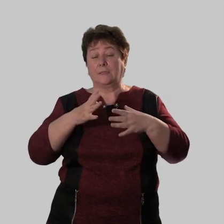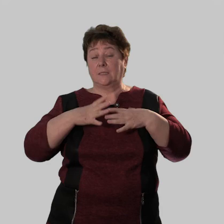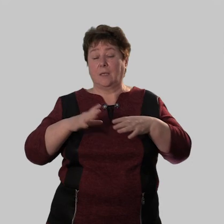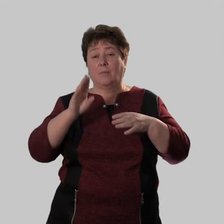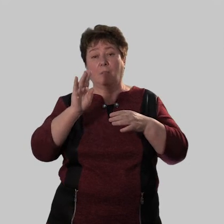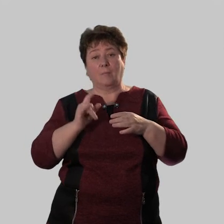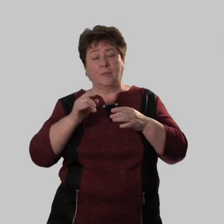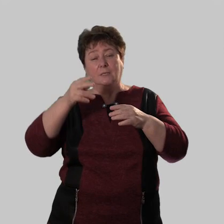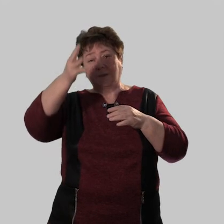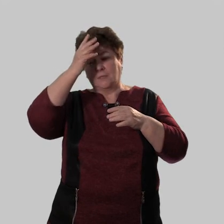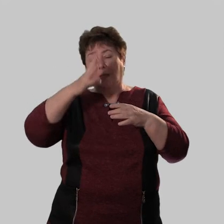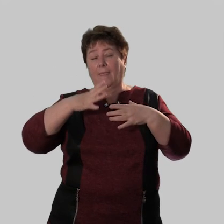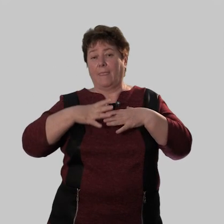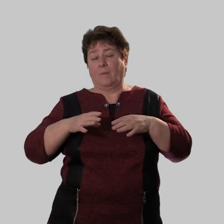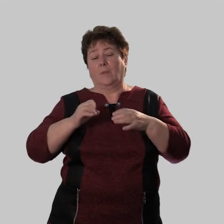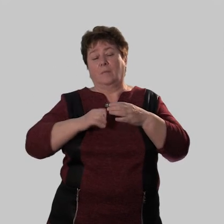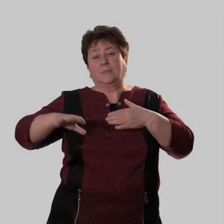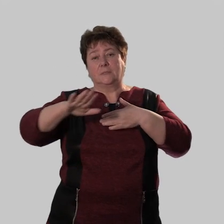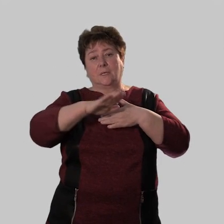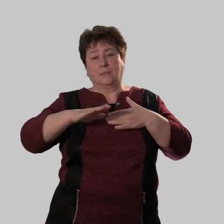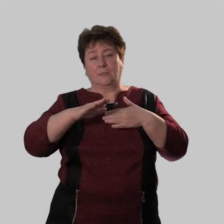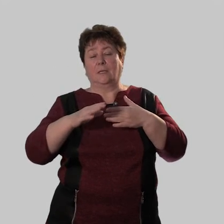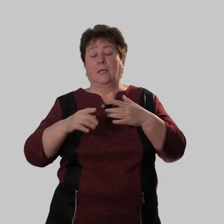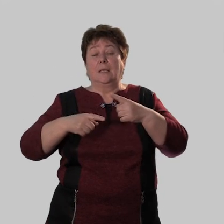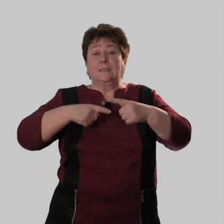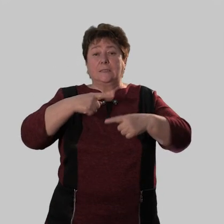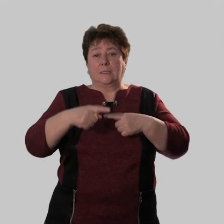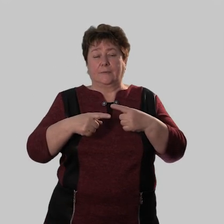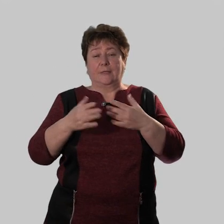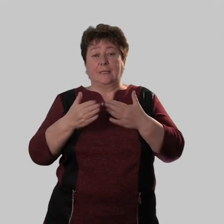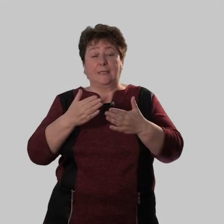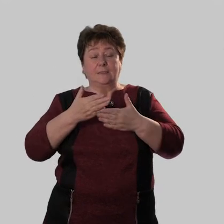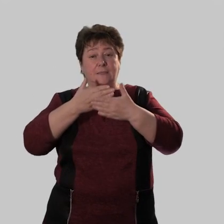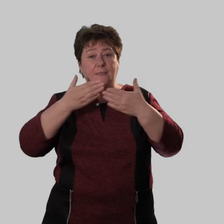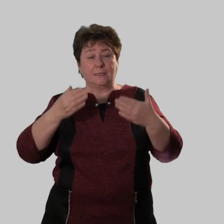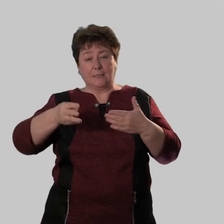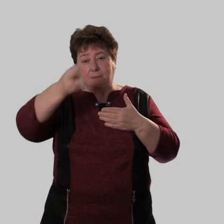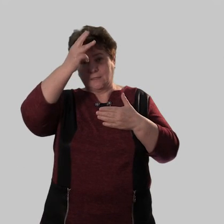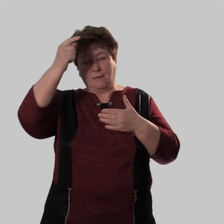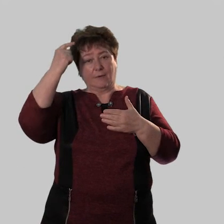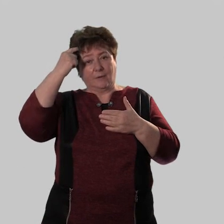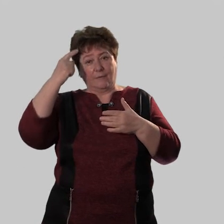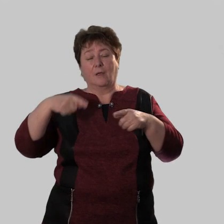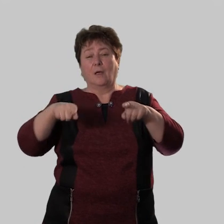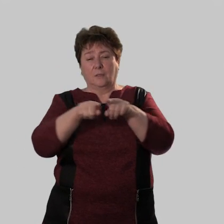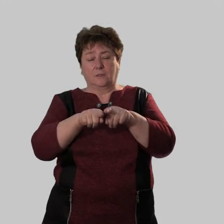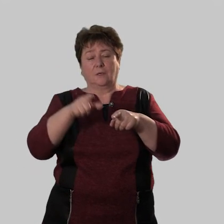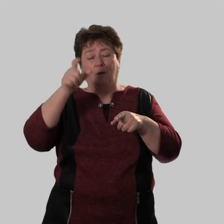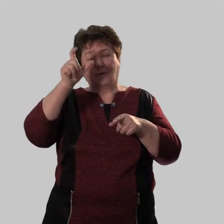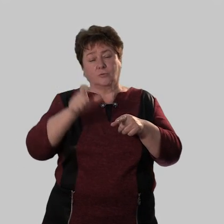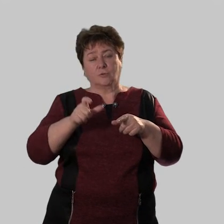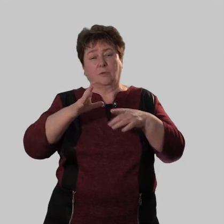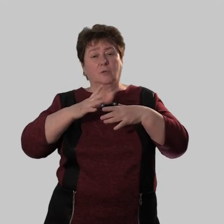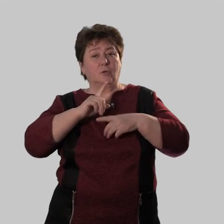если бы не было царя, не было бы и страны. Следовательно, если нет царя в голове, то у